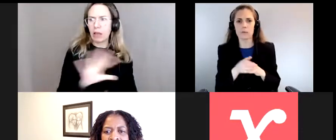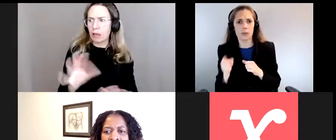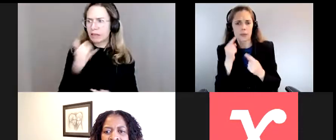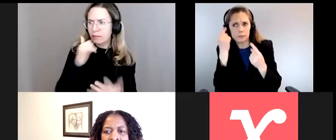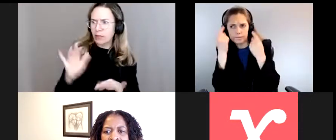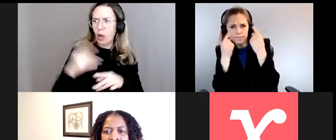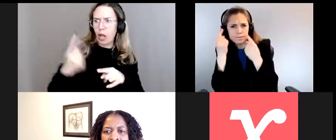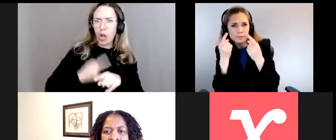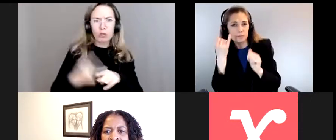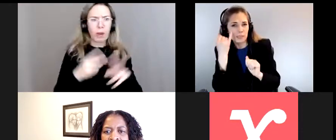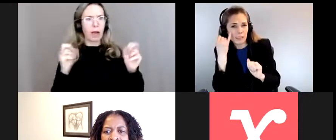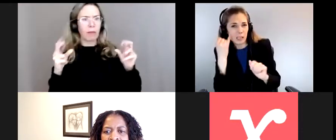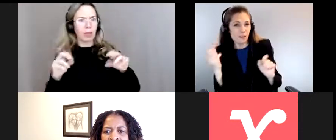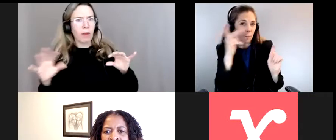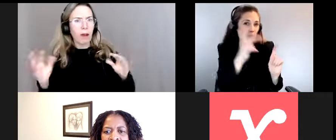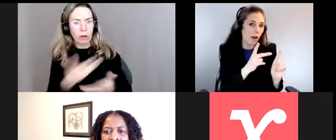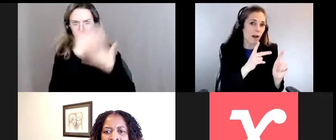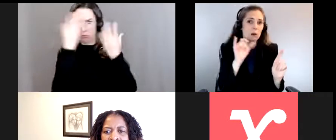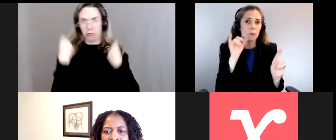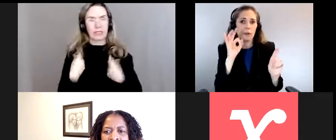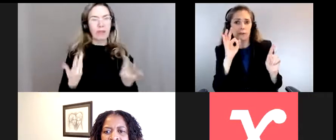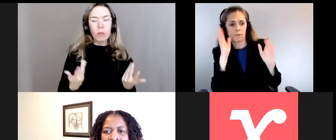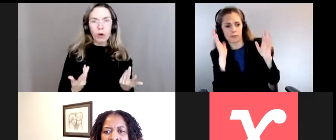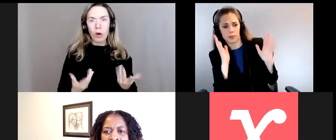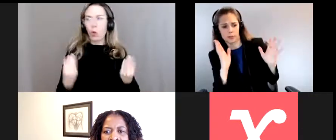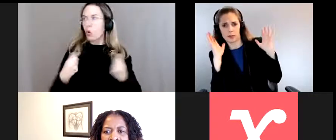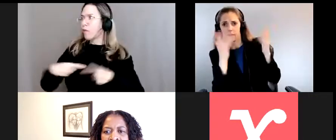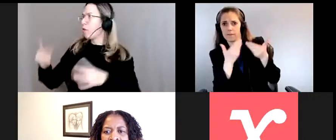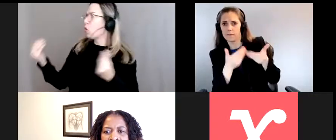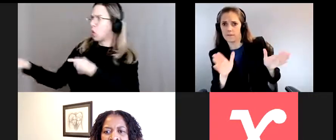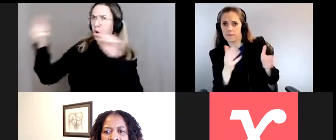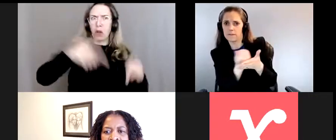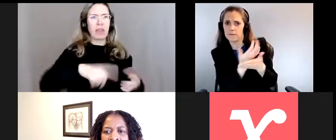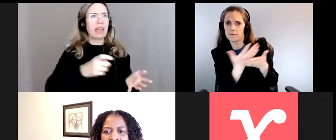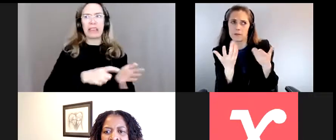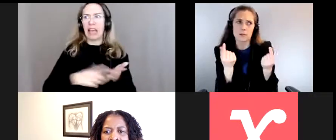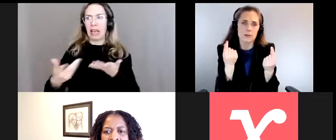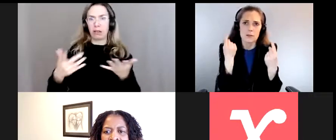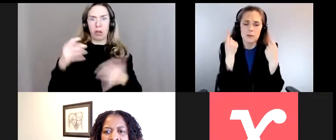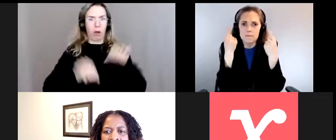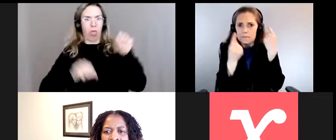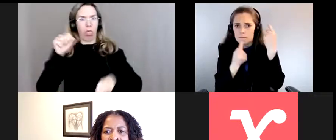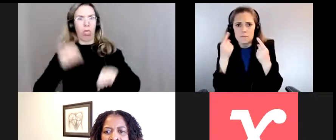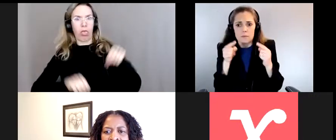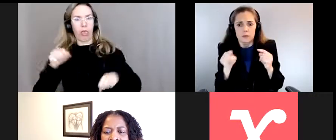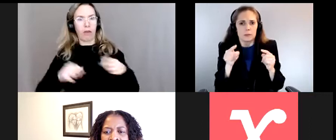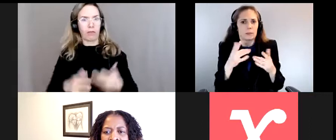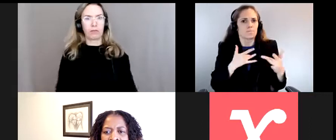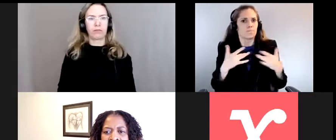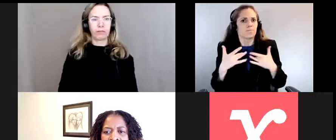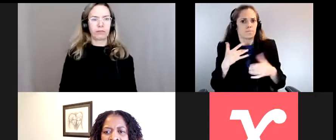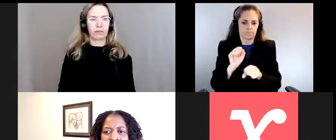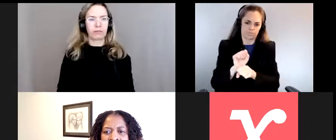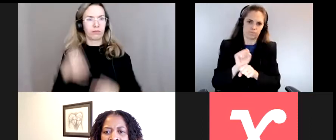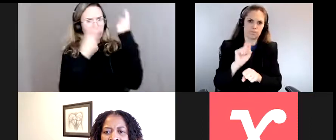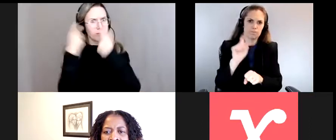à leur logement et ne savaient pas où elles allaient pour revenir à la ville. Elles se demandaient comment elles allaient